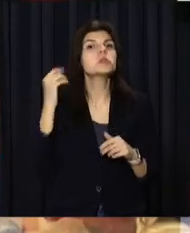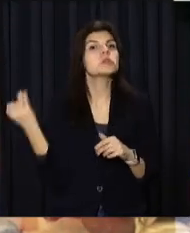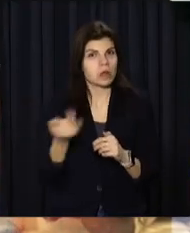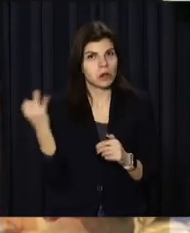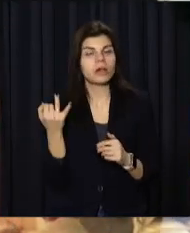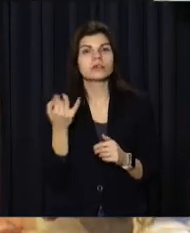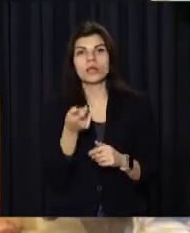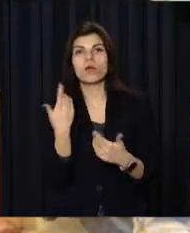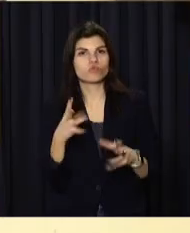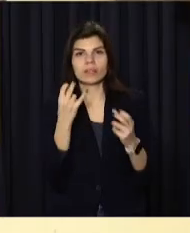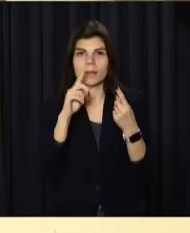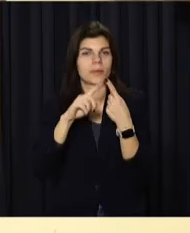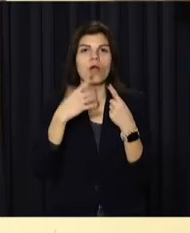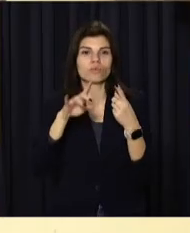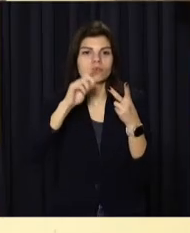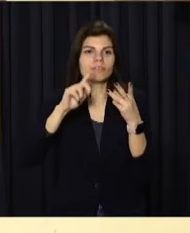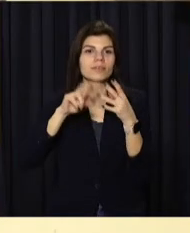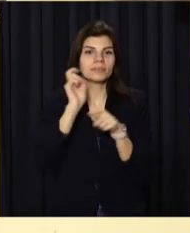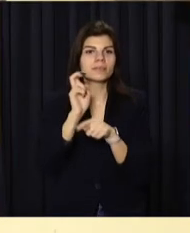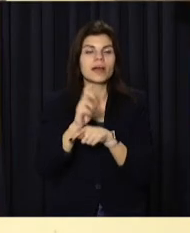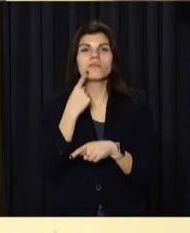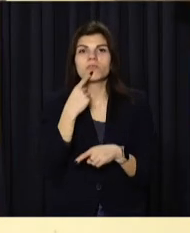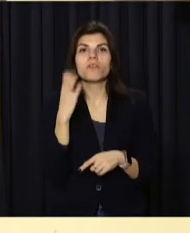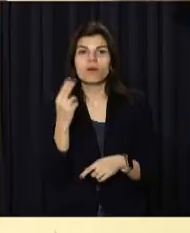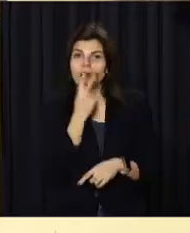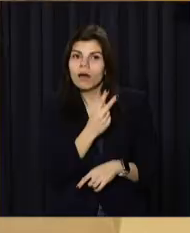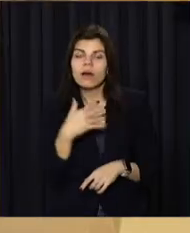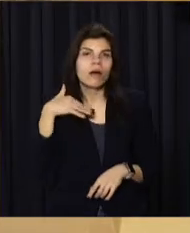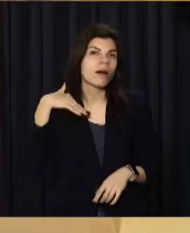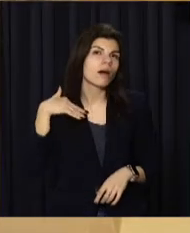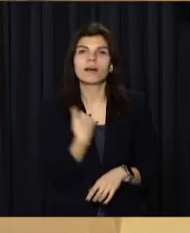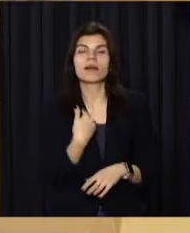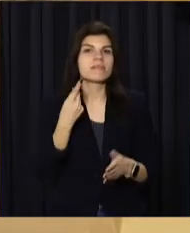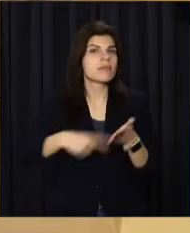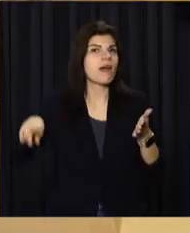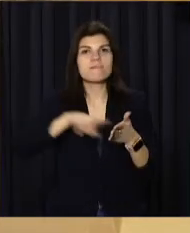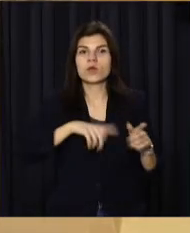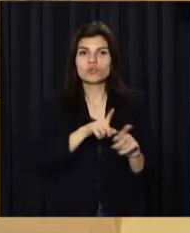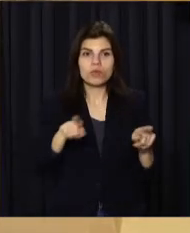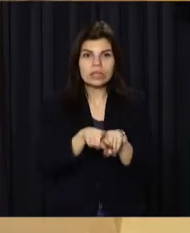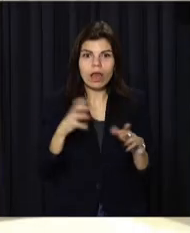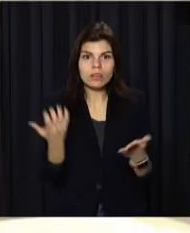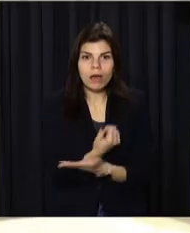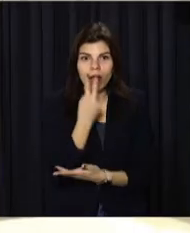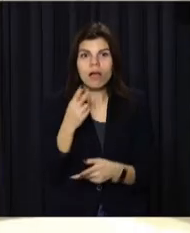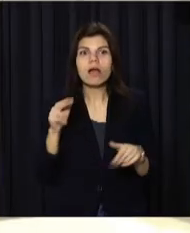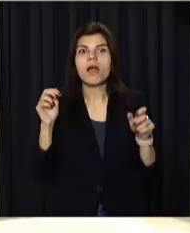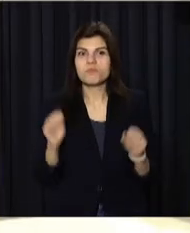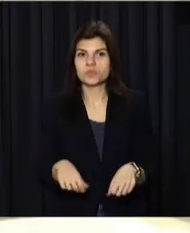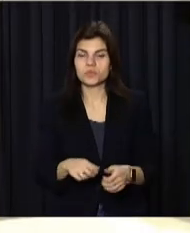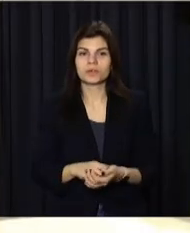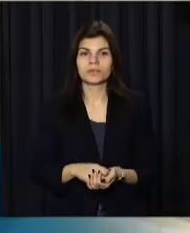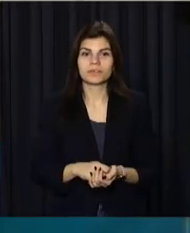та вже не вперше відвідує подібні виставки. Каже, масштаби вражають. Навіть не вірить, що знайшли такі речі. Цікавіше,